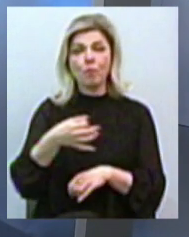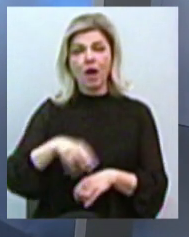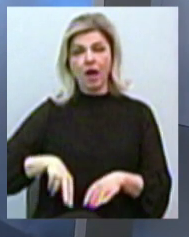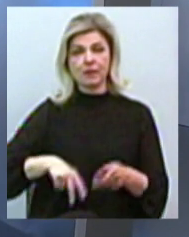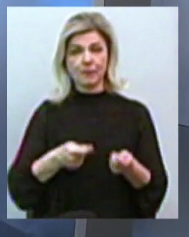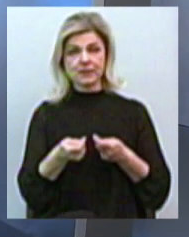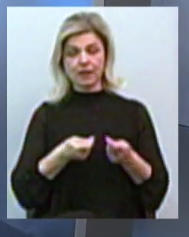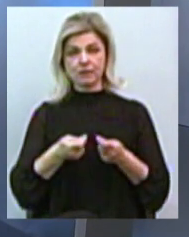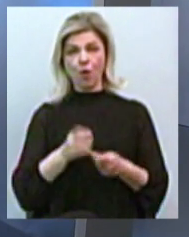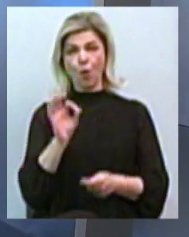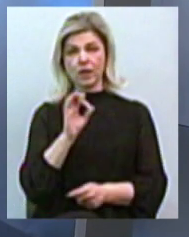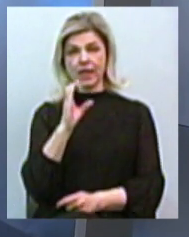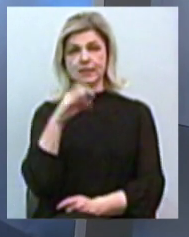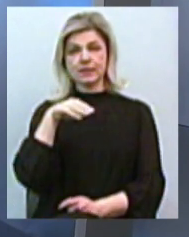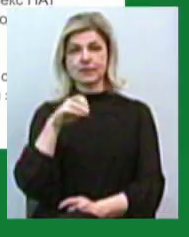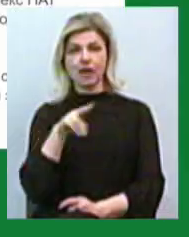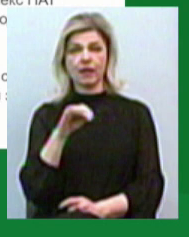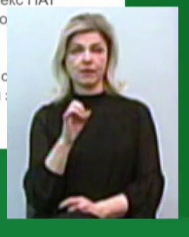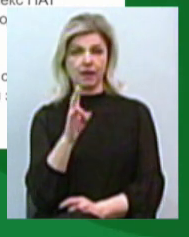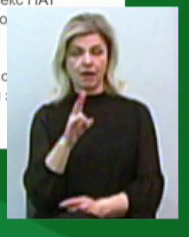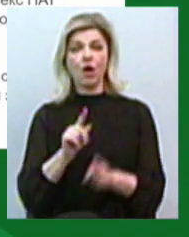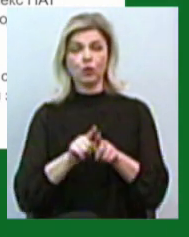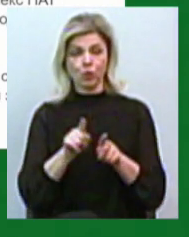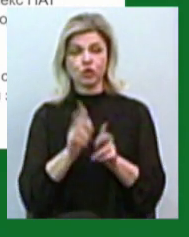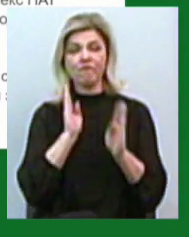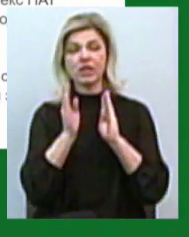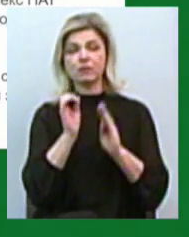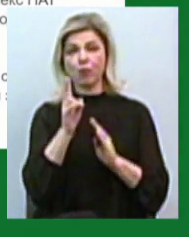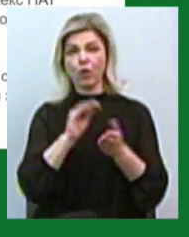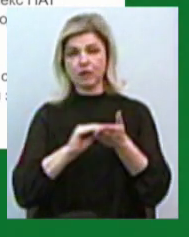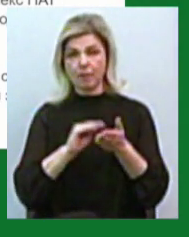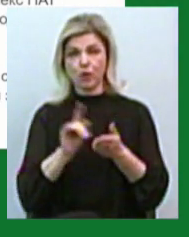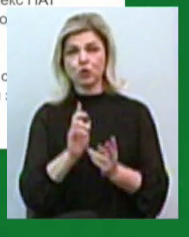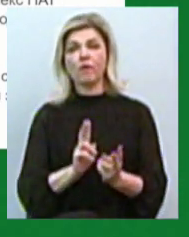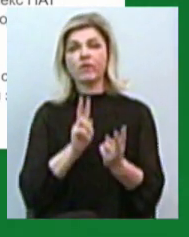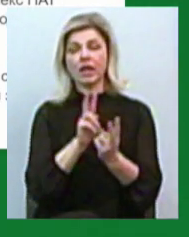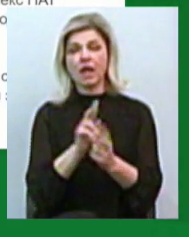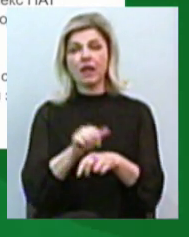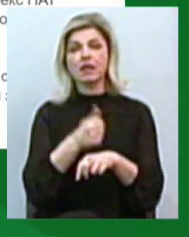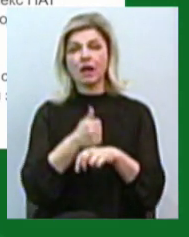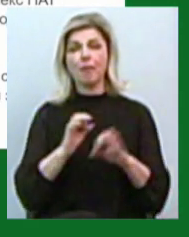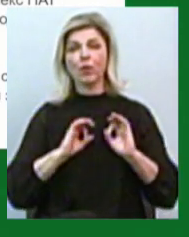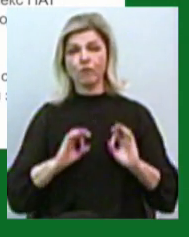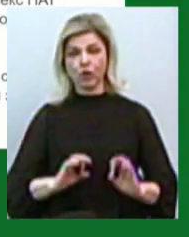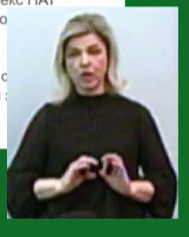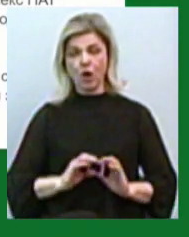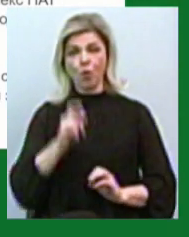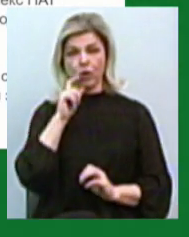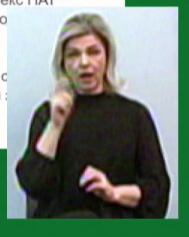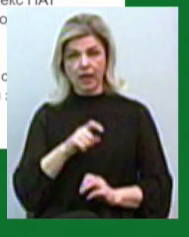Олександр Стаднік. Він написав також на своїй сторінці у Фейсбук, що зустрівся з генеральним прокурором України Русланом Рябошапкою.